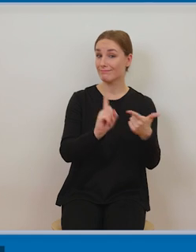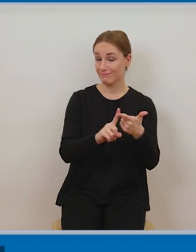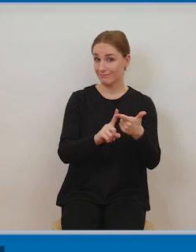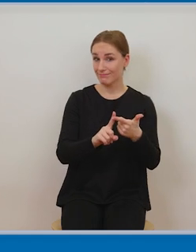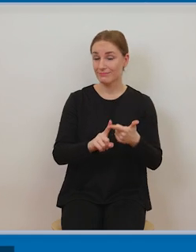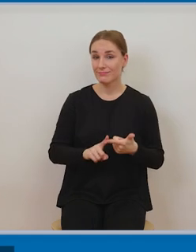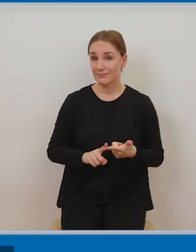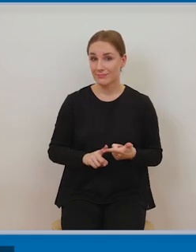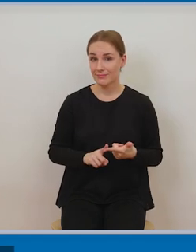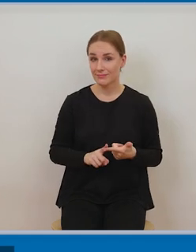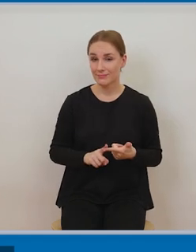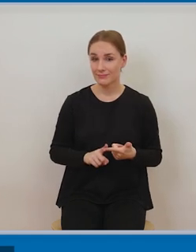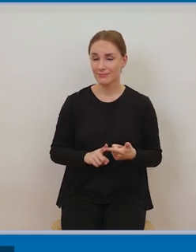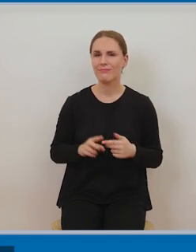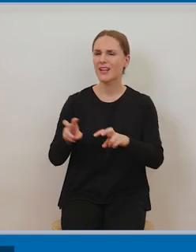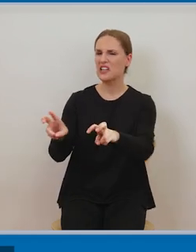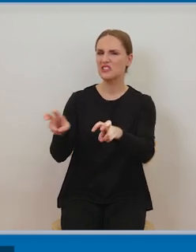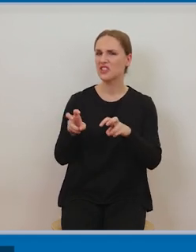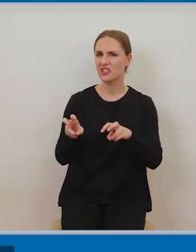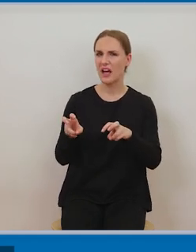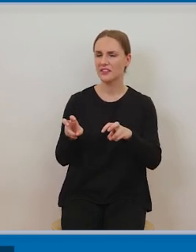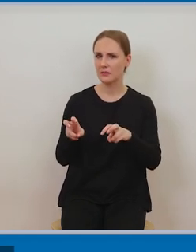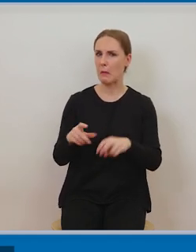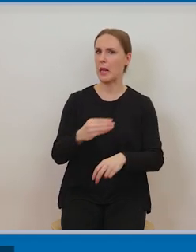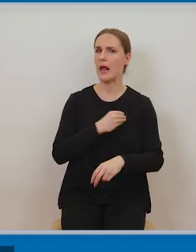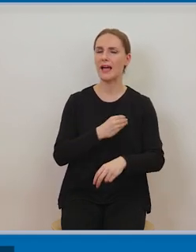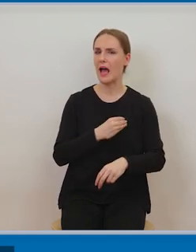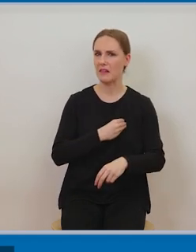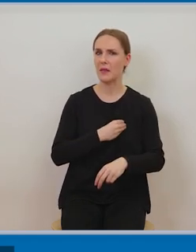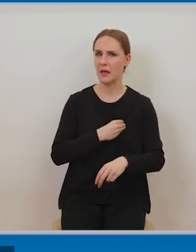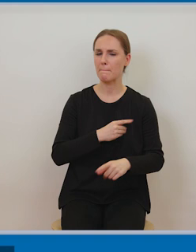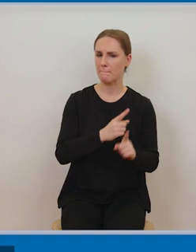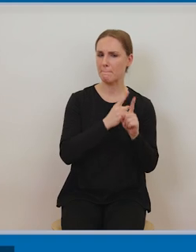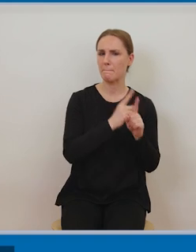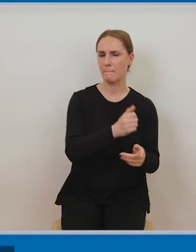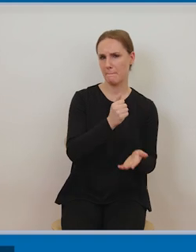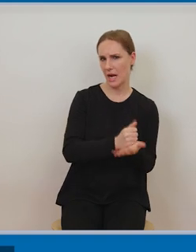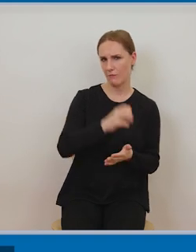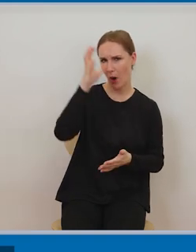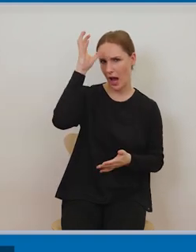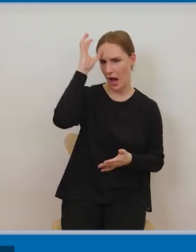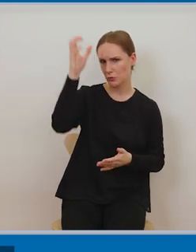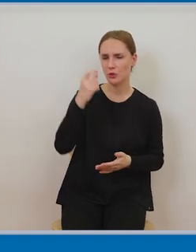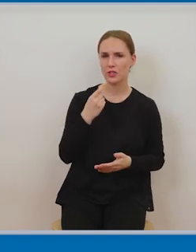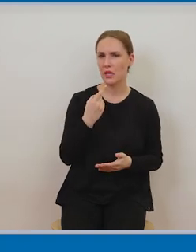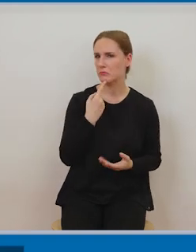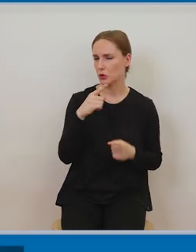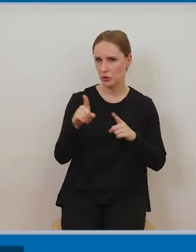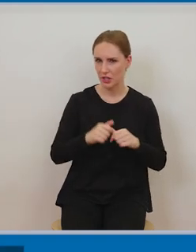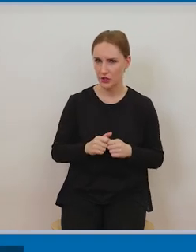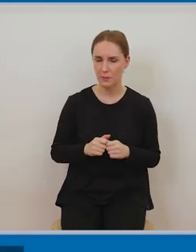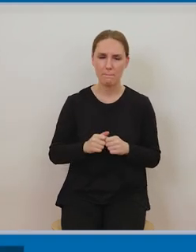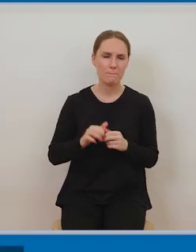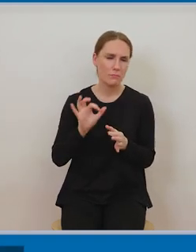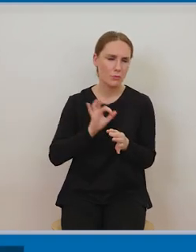tendencję do tego żeby spróbować coś zmienić żeby jednak nie pokazać że dokładnie to samo piszemy to